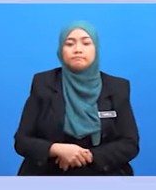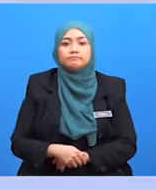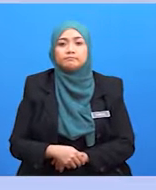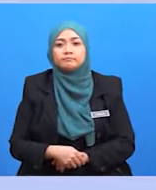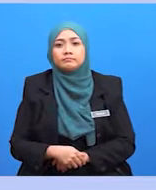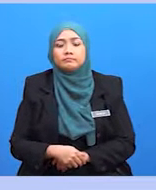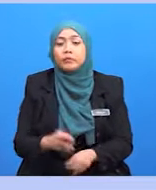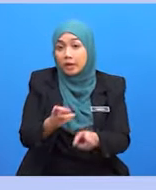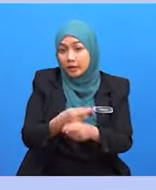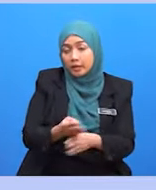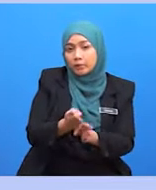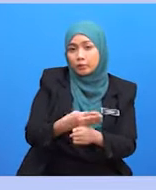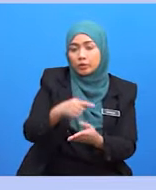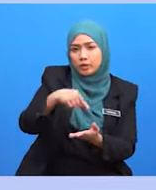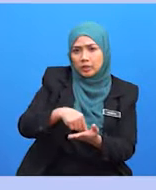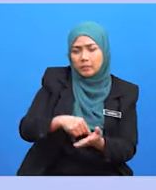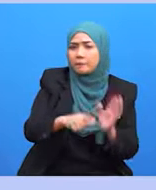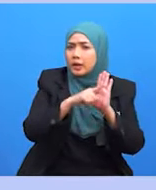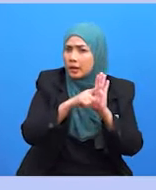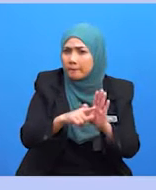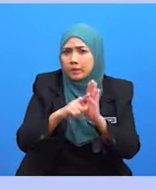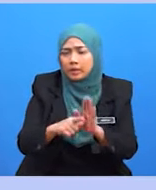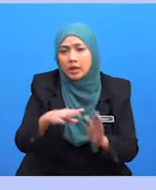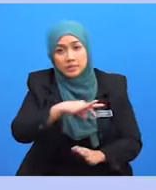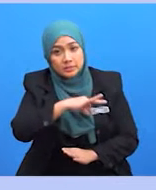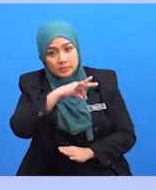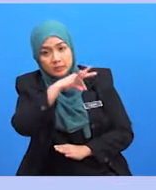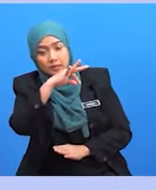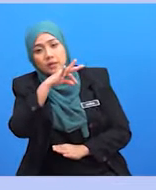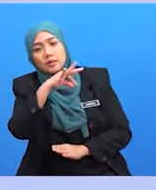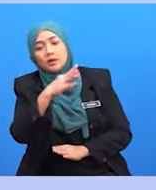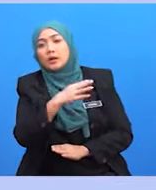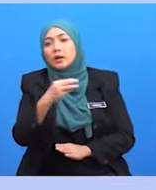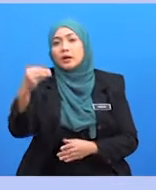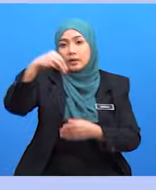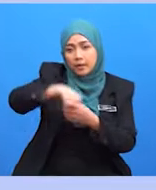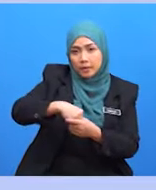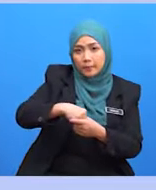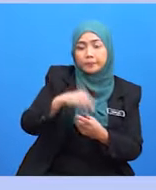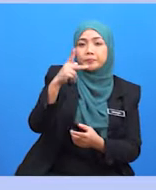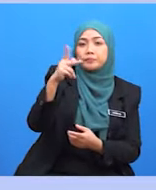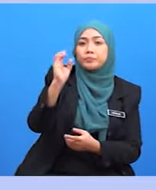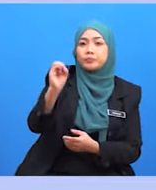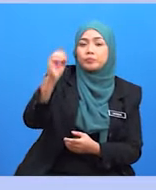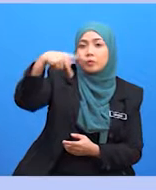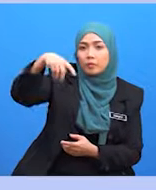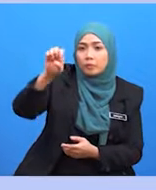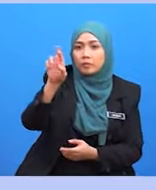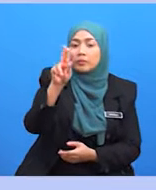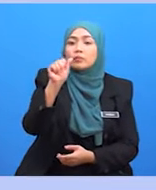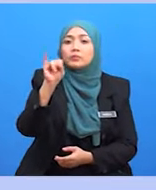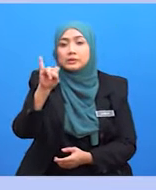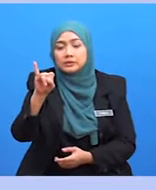Rekabentuk ini juga melambangkan semangat dan intizam kooperasi ini dalam memastikan peranan